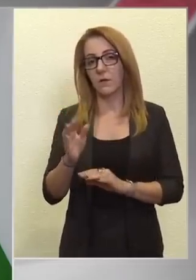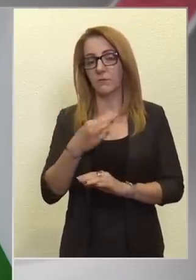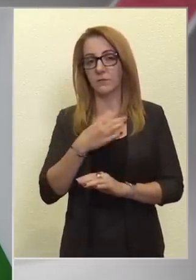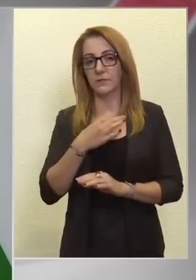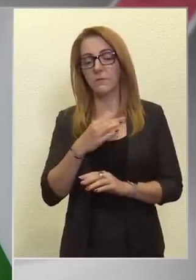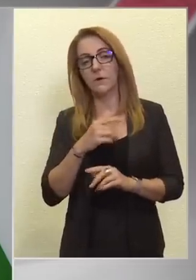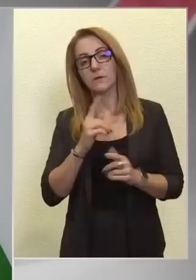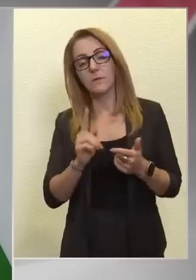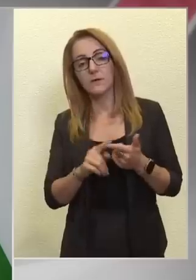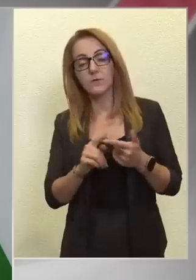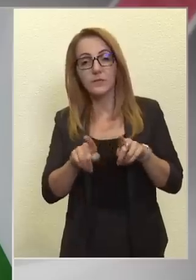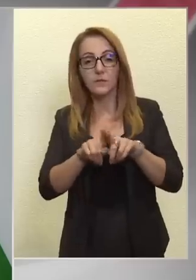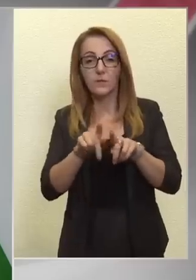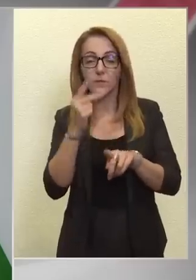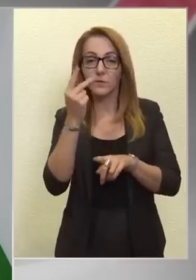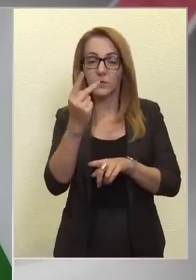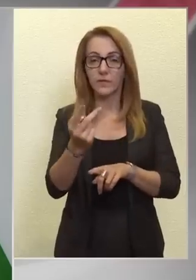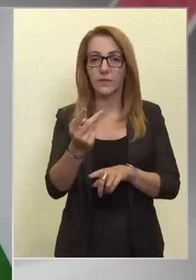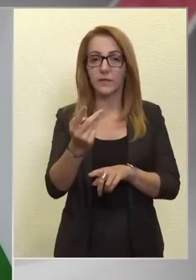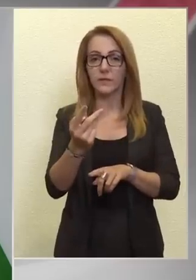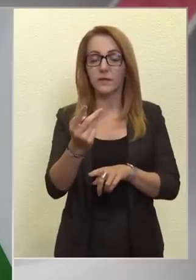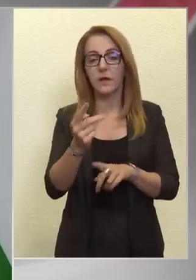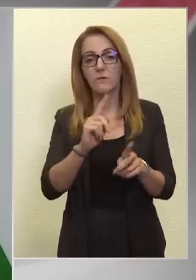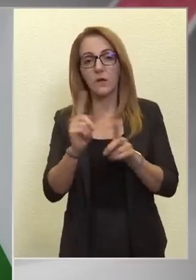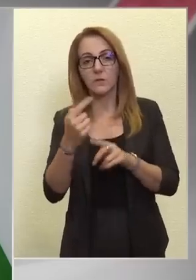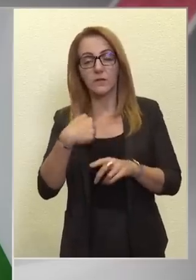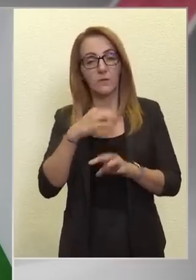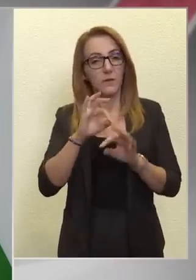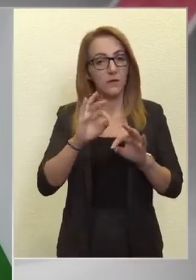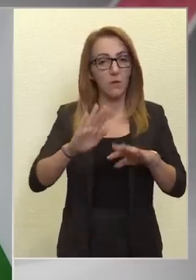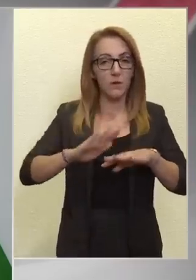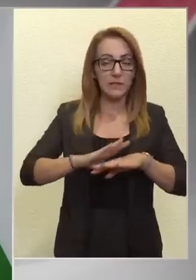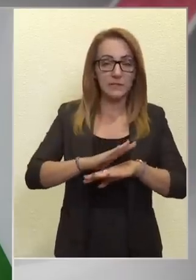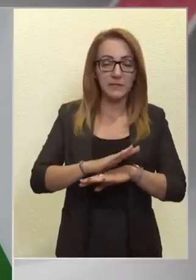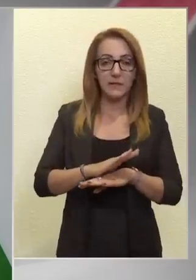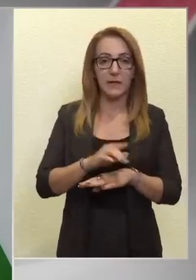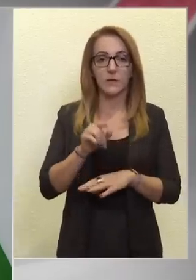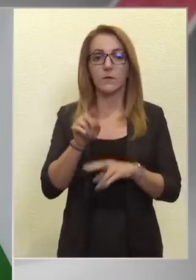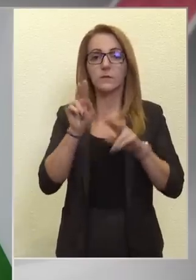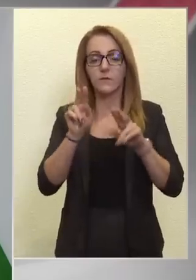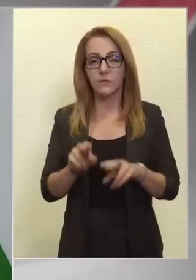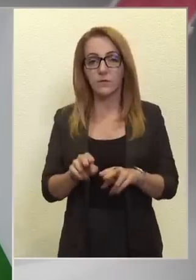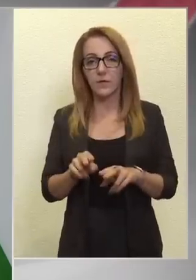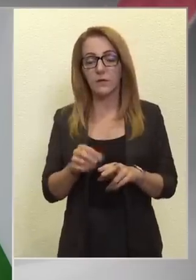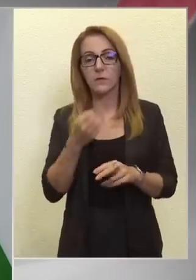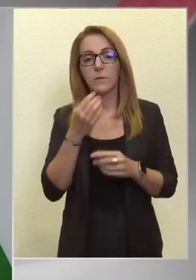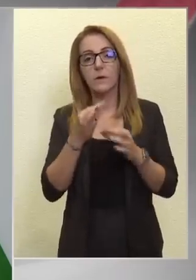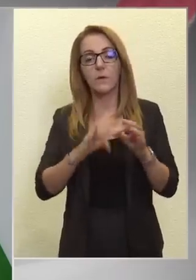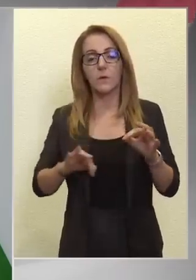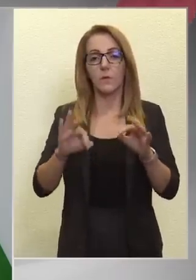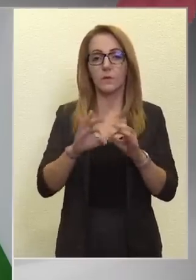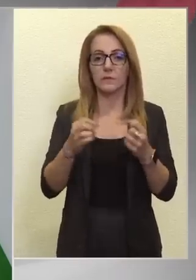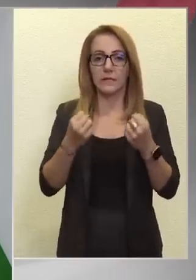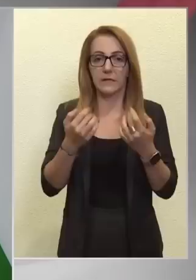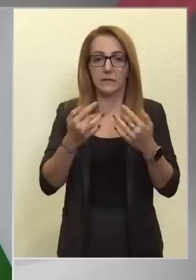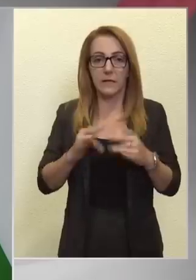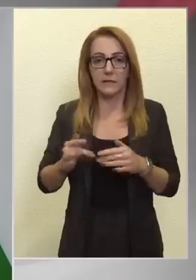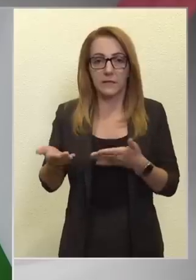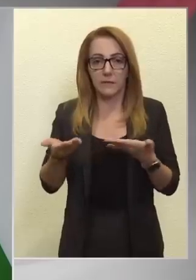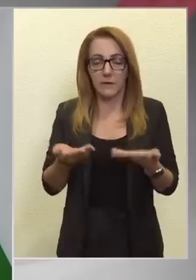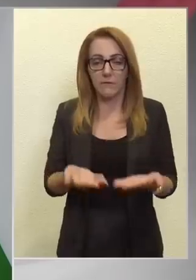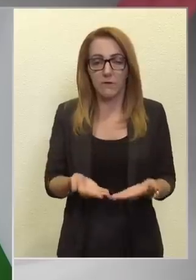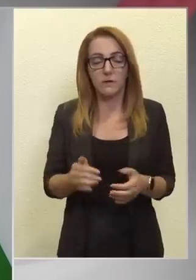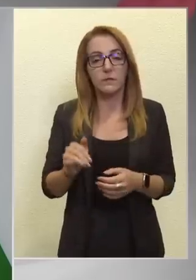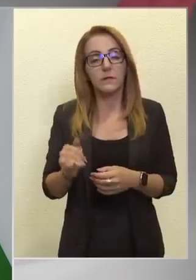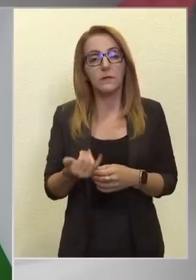Másrészt meg úgy tűnik, hogy valószínűleg mi jól érzékeljük azt a valóságot, hogy amikor egy ország nehéz helyzetbe kerül,